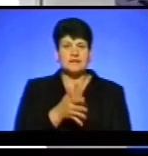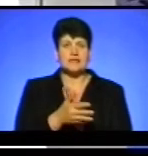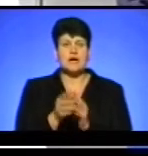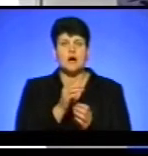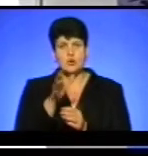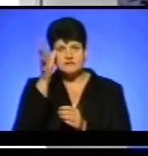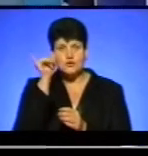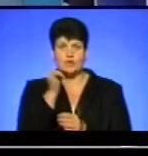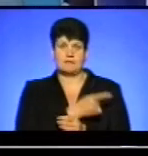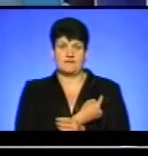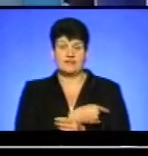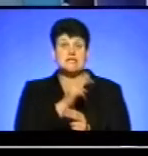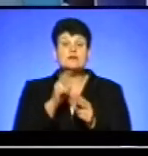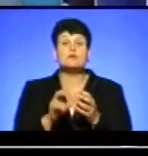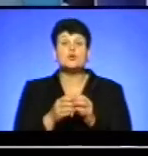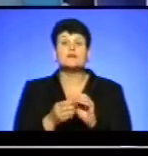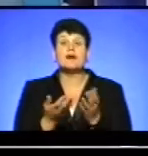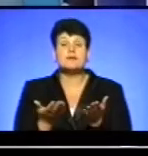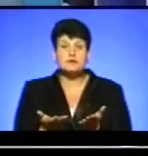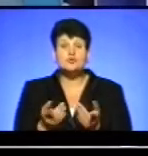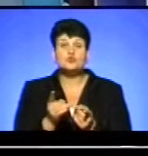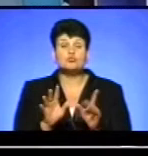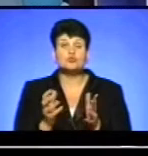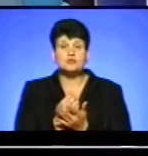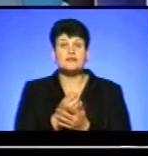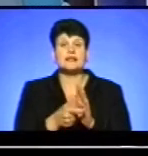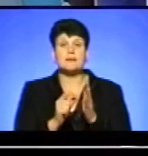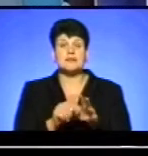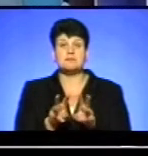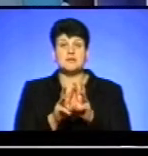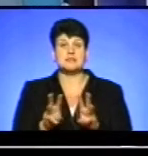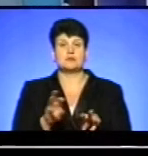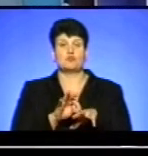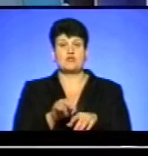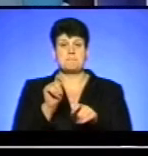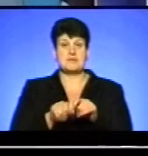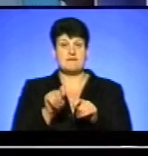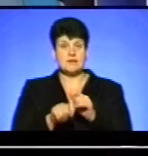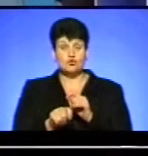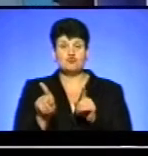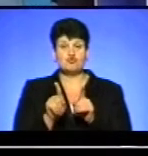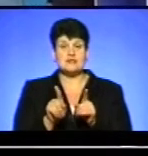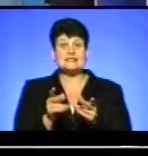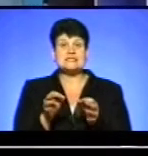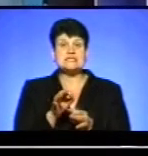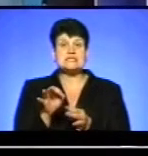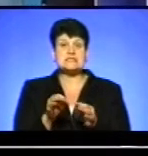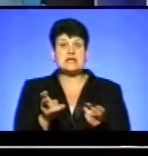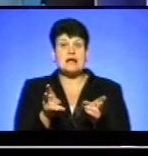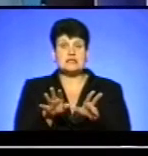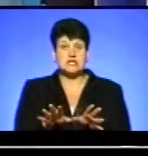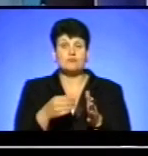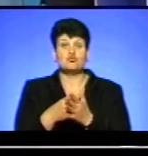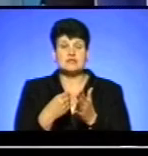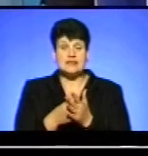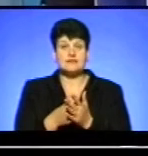В кінцевому результаті, що вийшло, де, власне, і Кабінет міністрів проводив перевірку, що залишки бюджетів